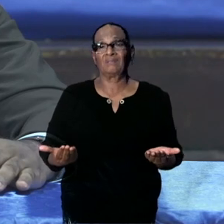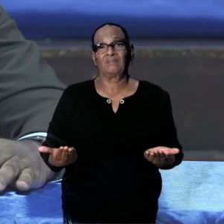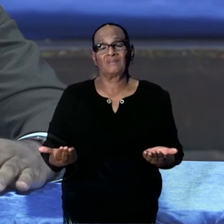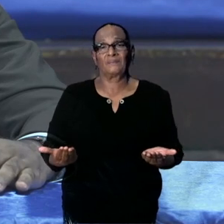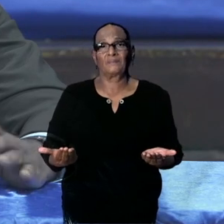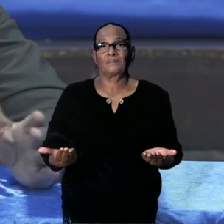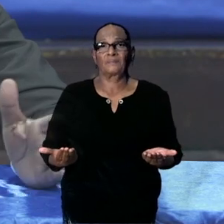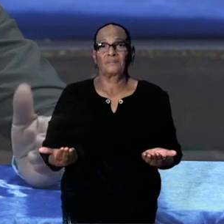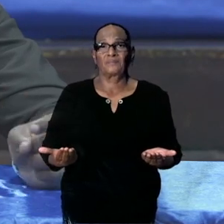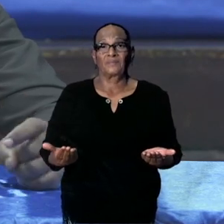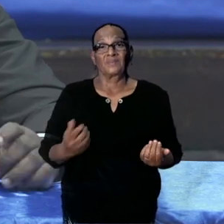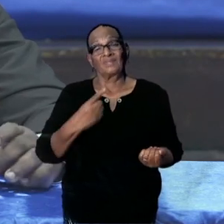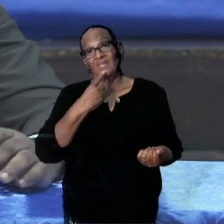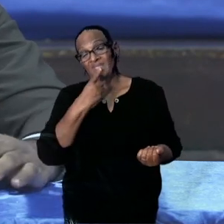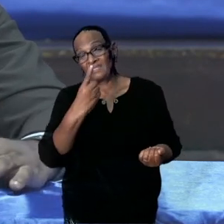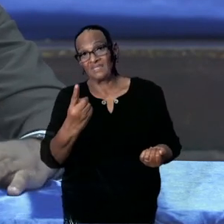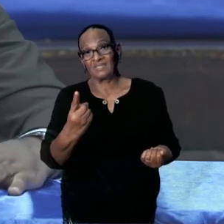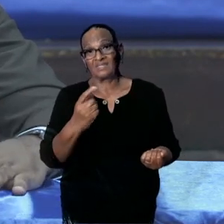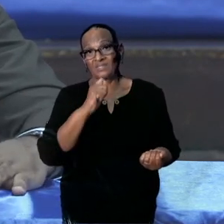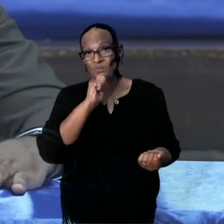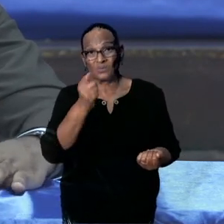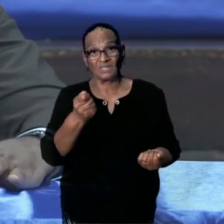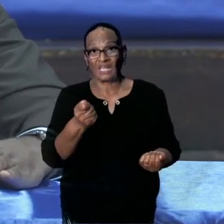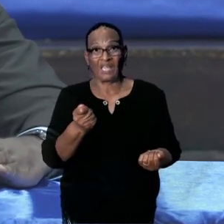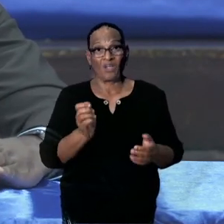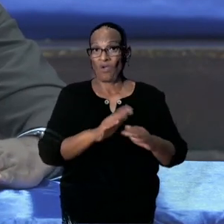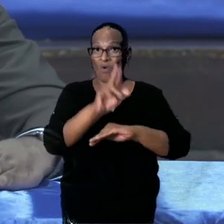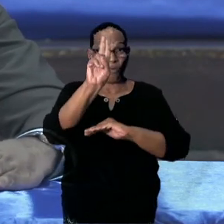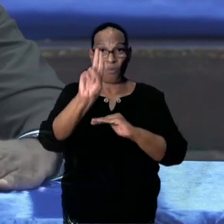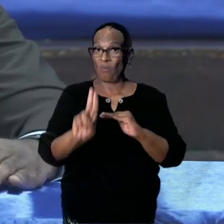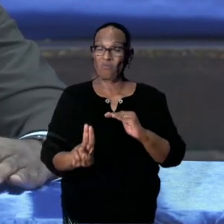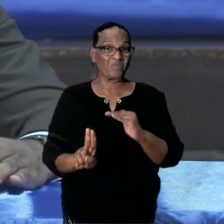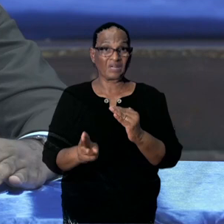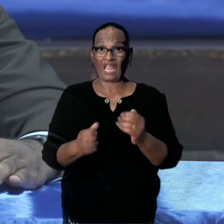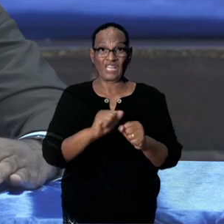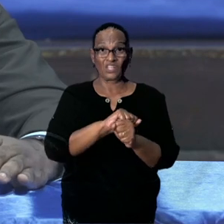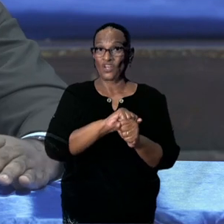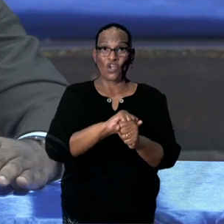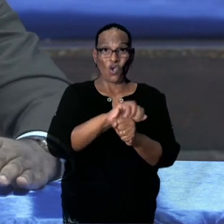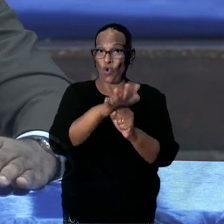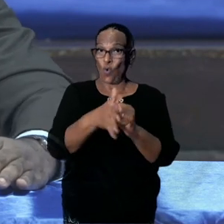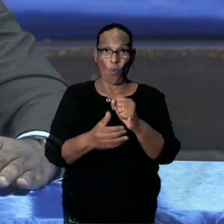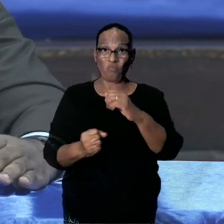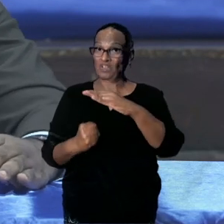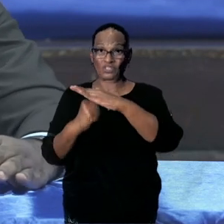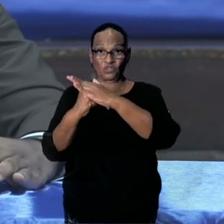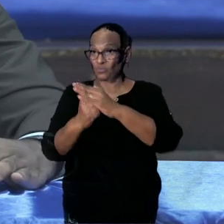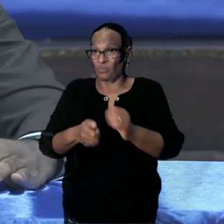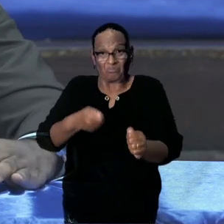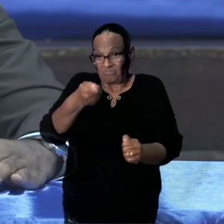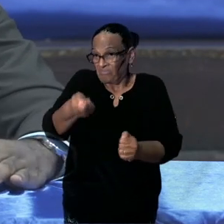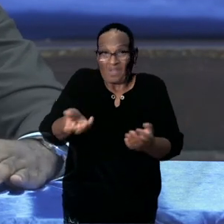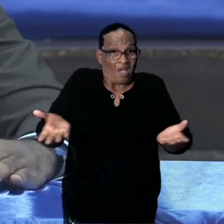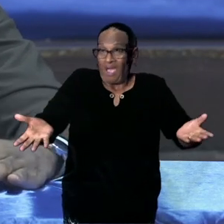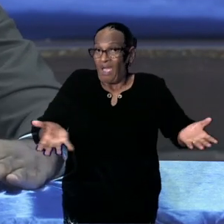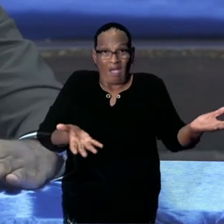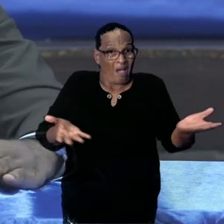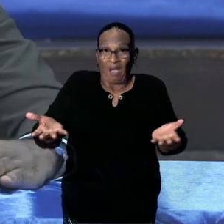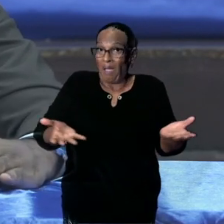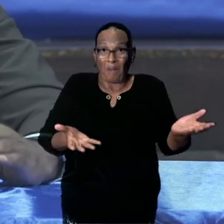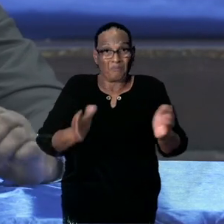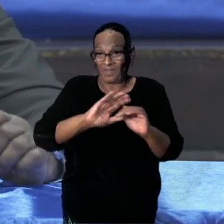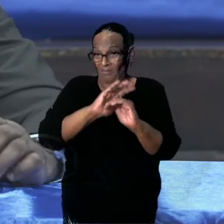De toezeggingen vanuit de overheid ook, voor wat sociale steun betreft, is ook niet